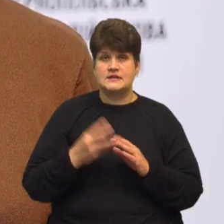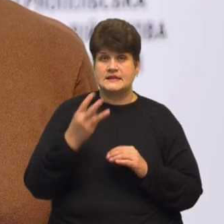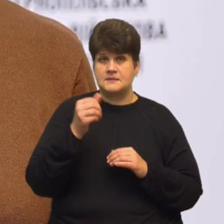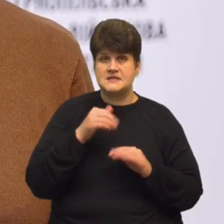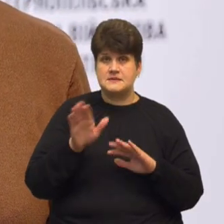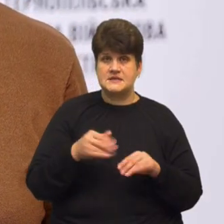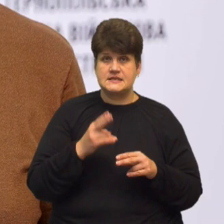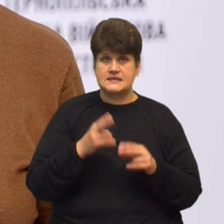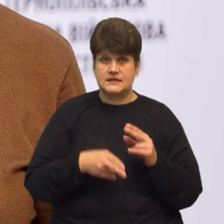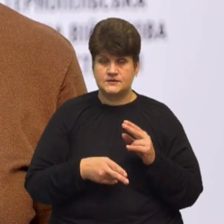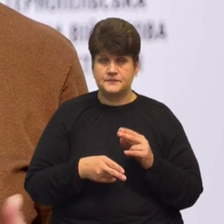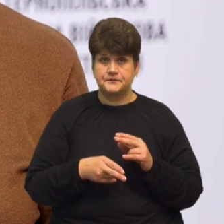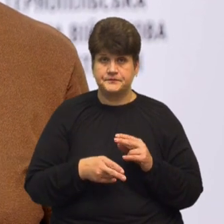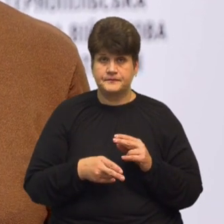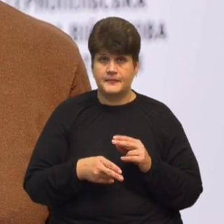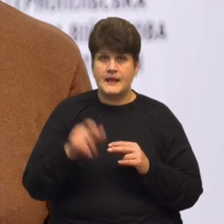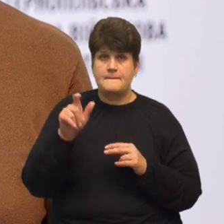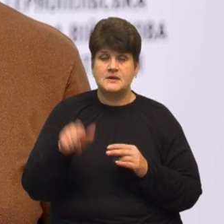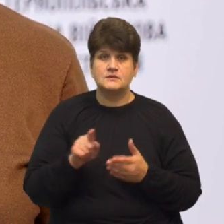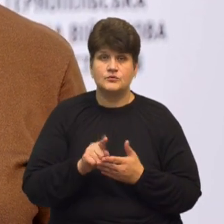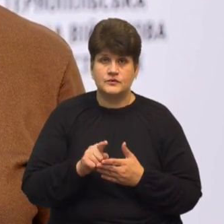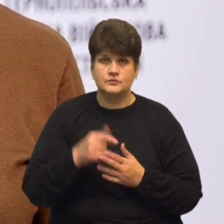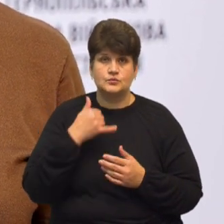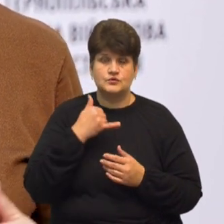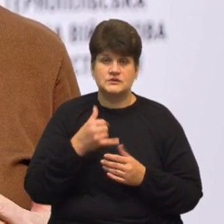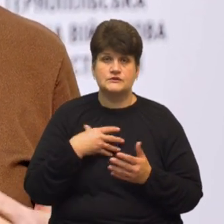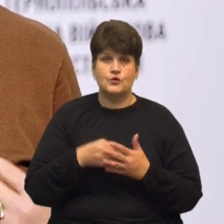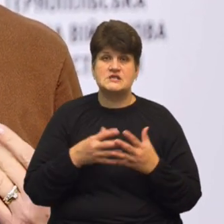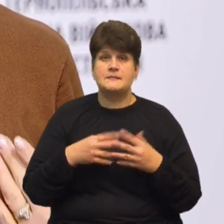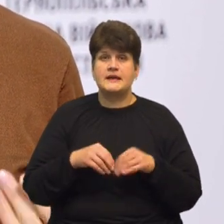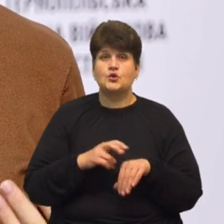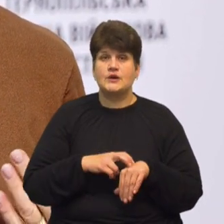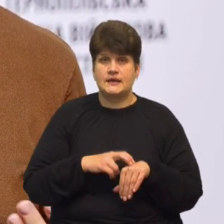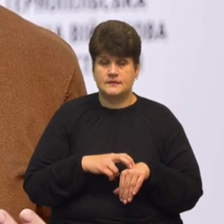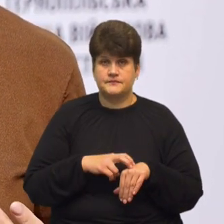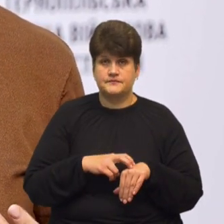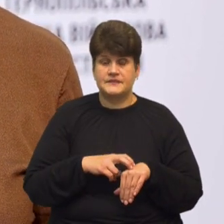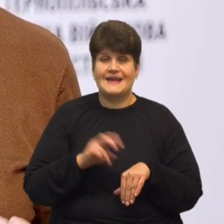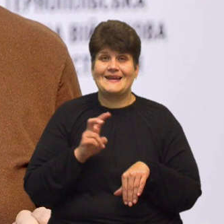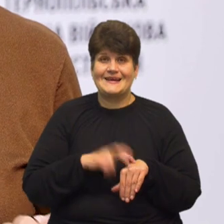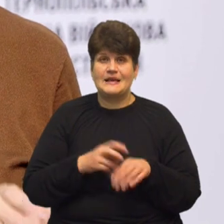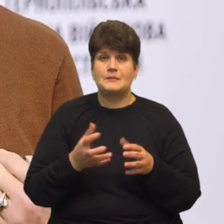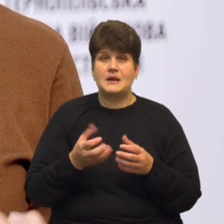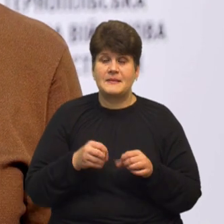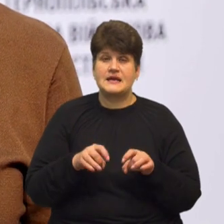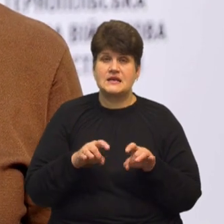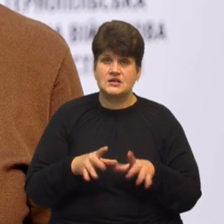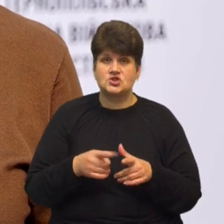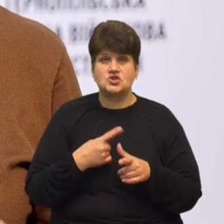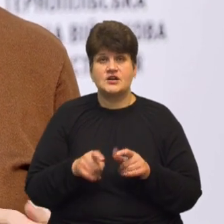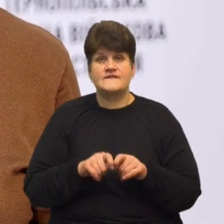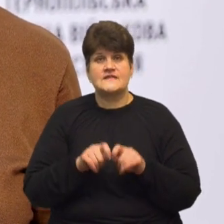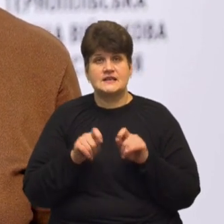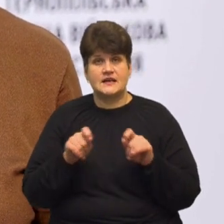Пацієнт повинен дзвонити до свого сімейного лікаря, і лікар приймає рішення, чи він відкриває